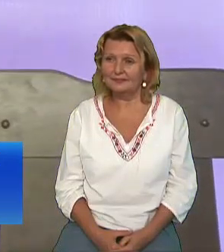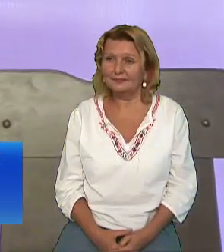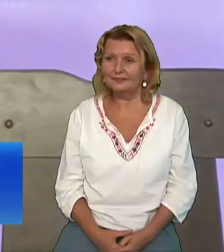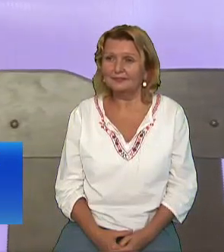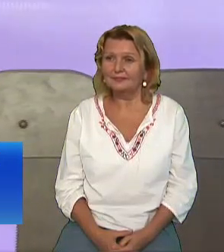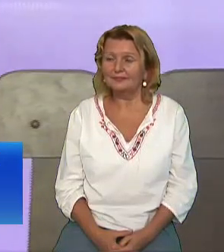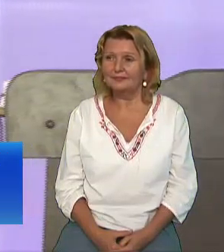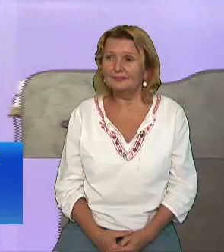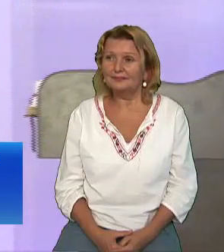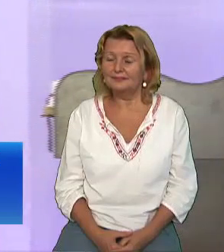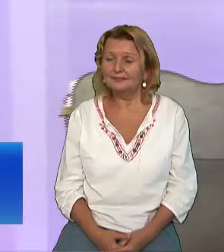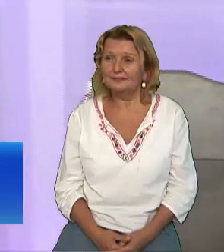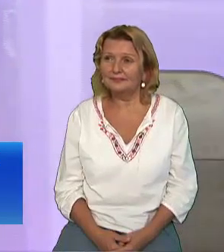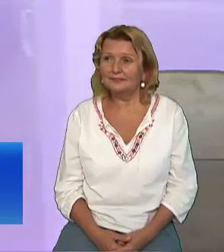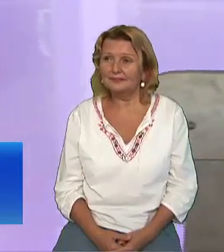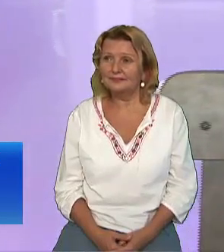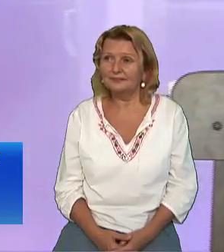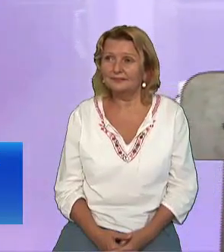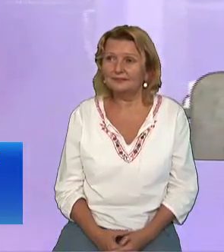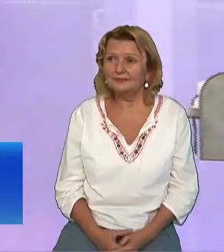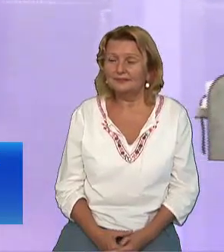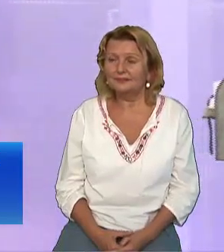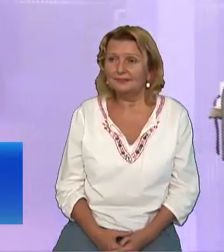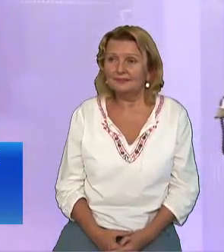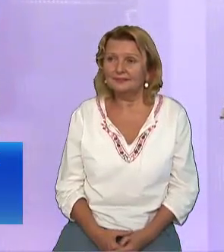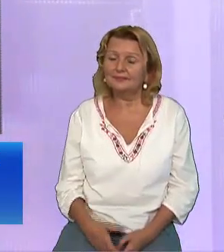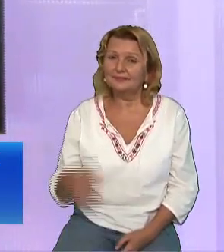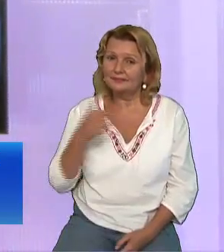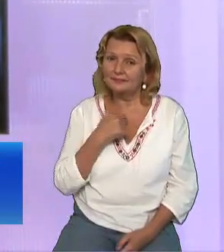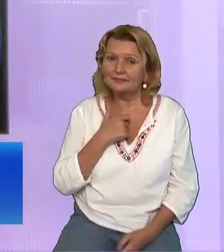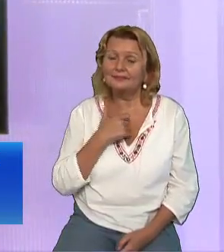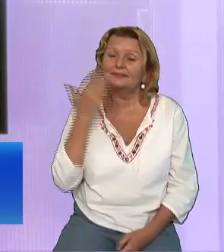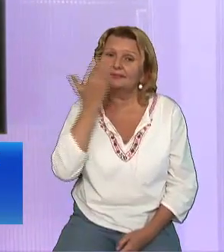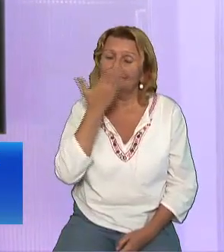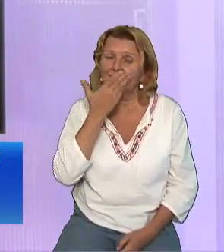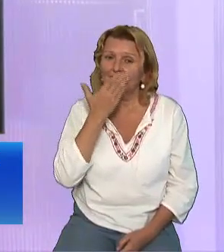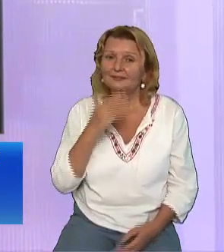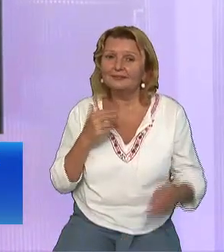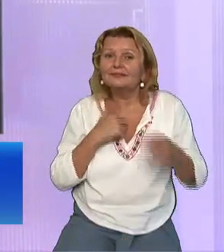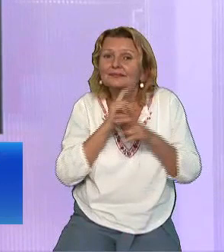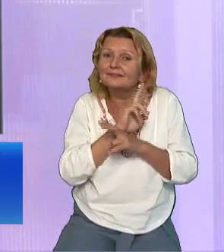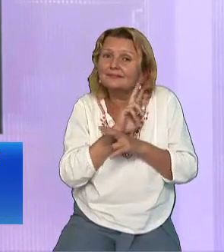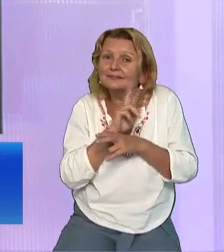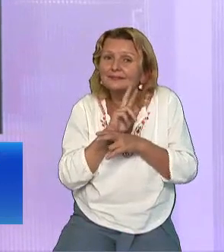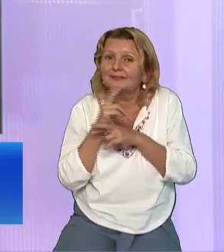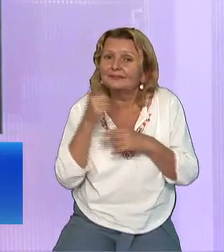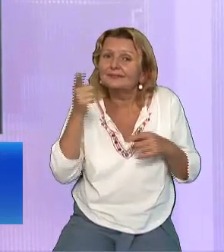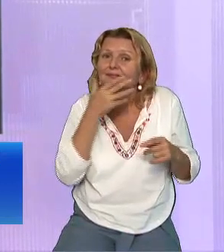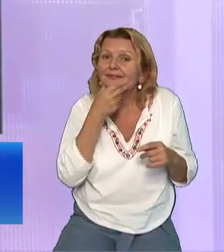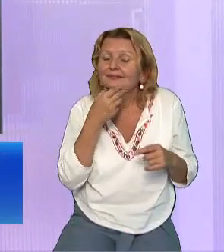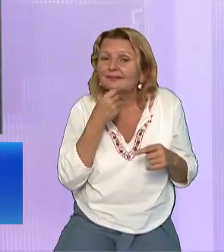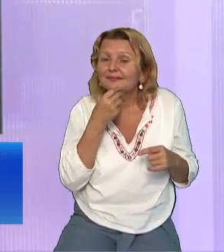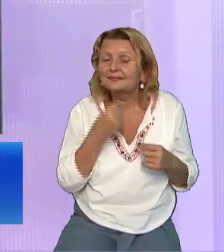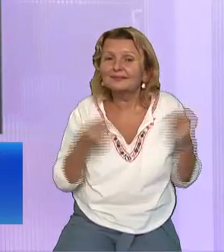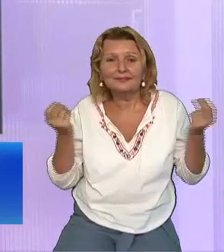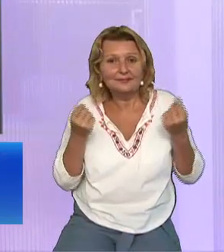Noi am învățat să ne ferim de manipulatori Și bine facem Că uneori avem nevoie să ne gândim